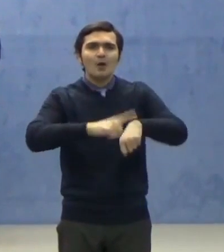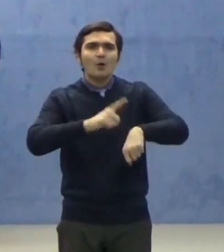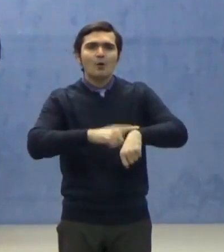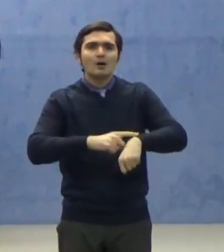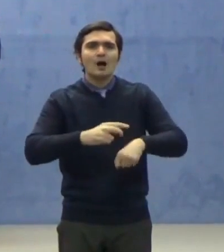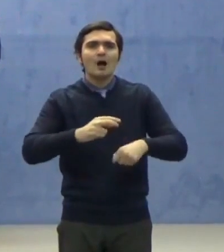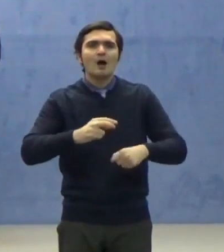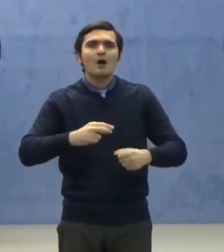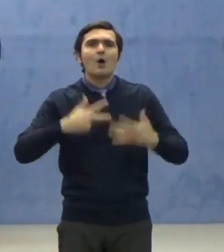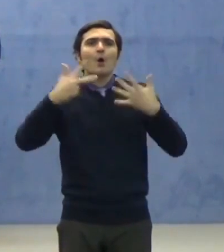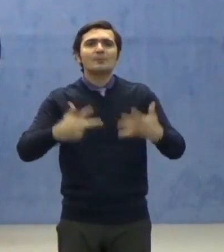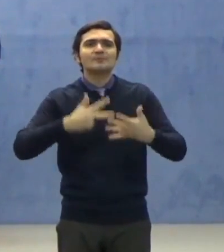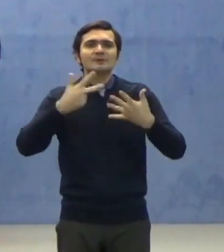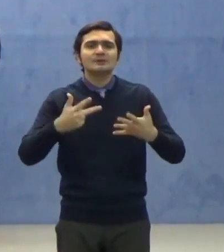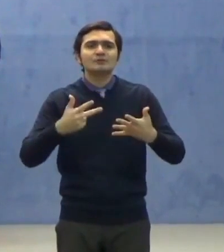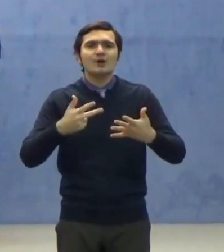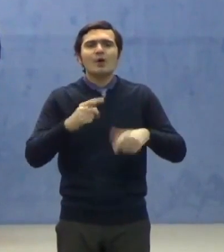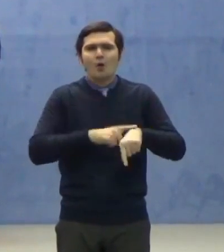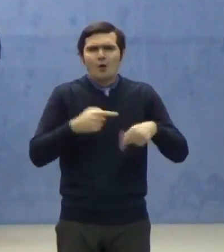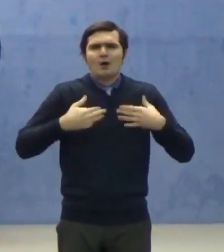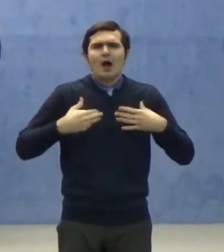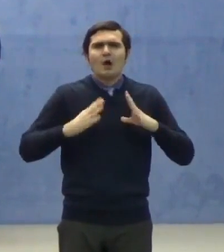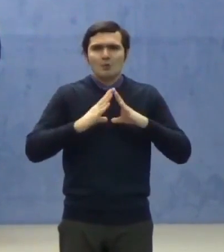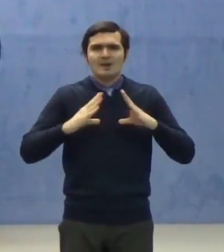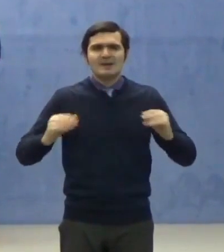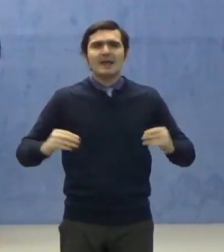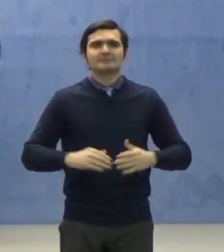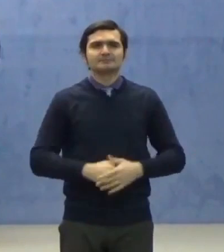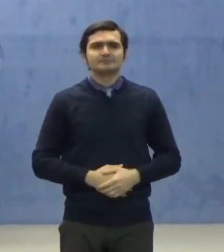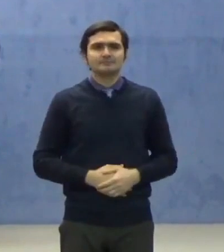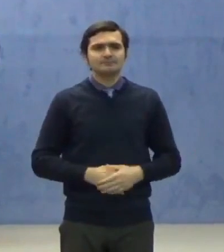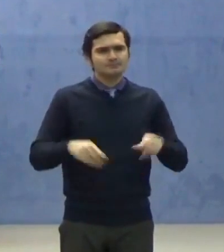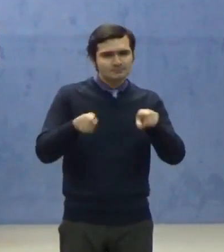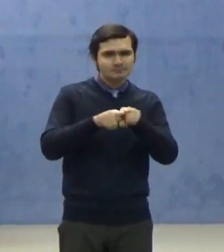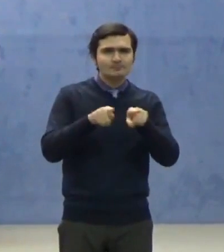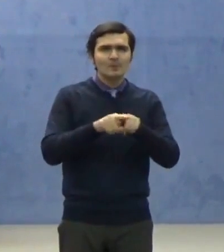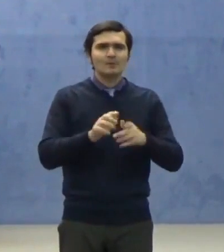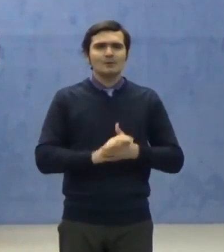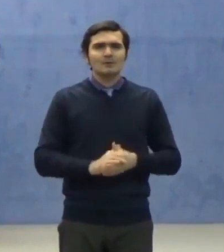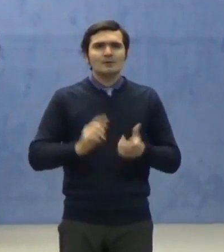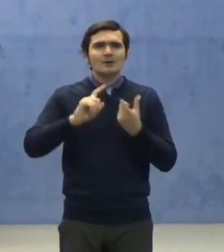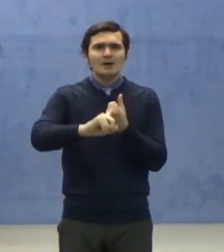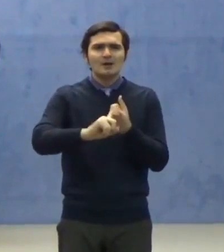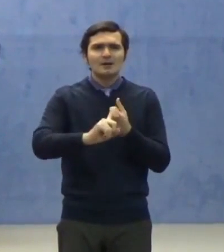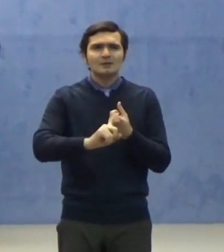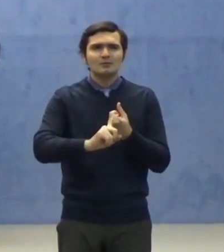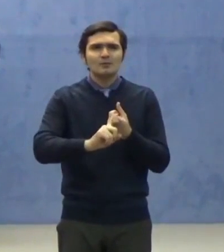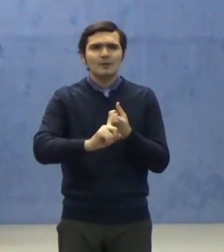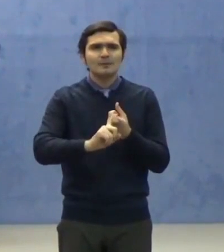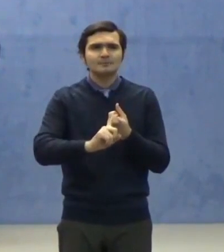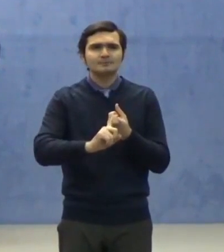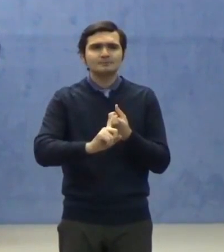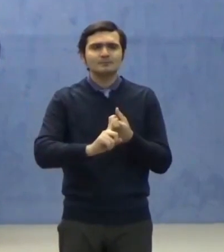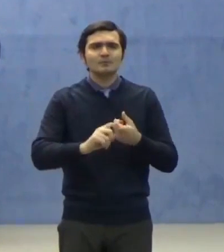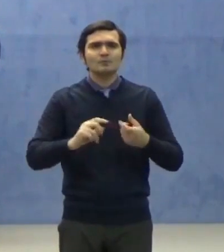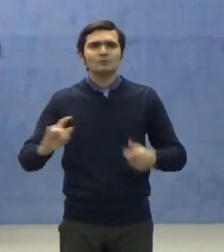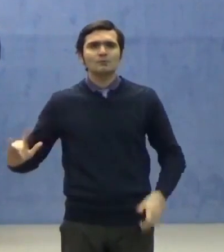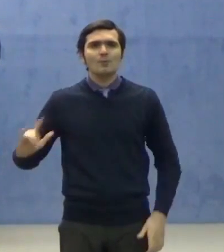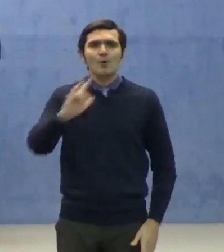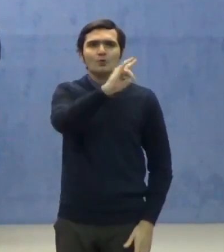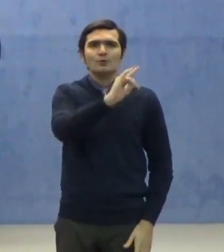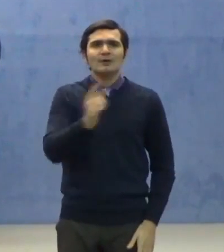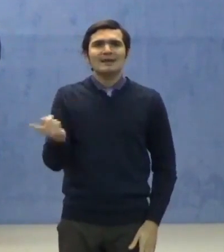ora 18, ora României. Totodată, cu privire la zborurile din Italia,